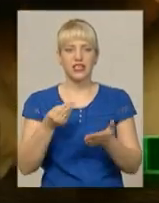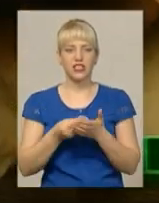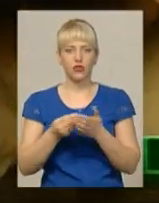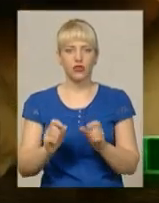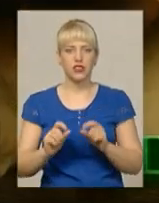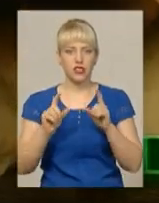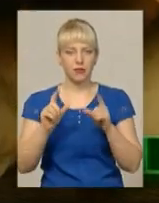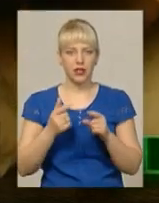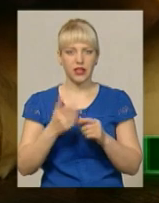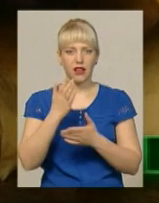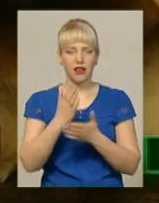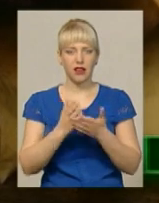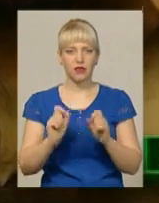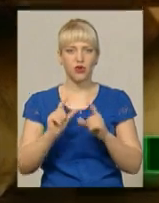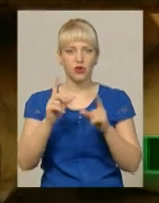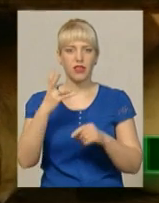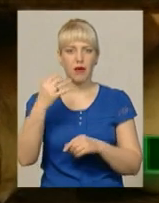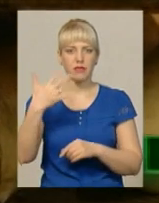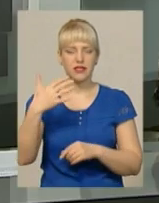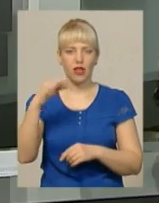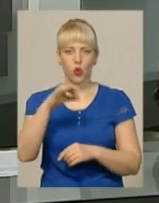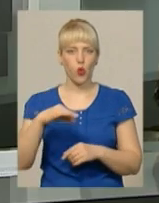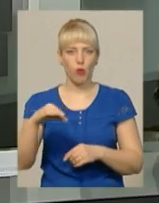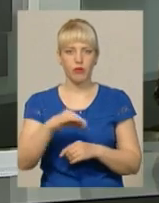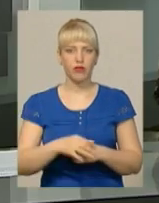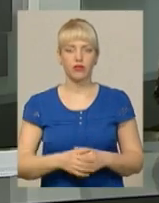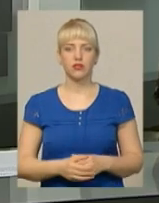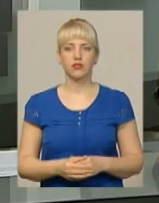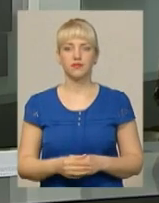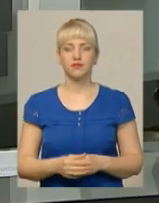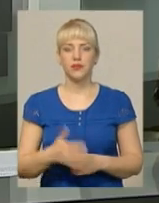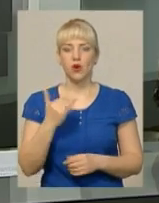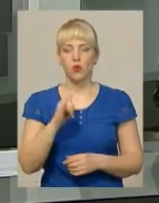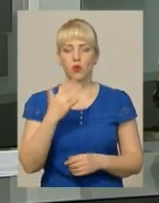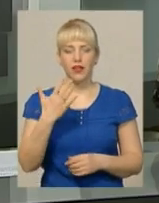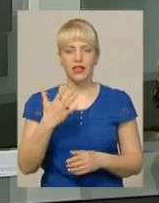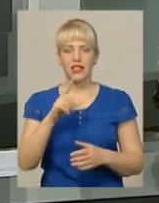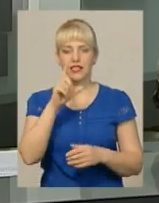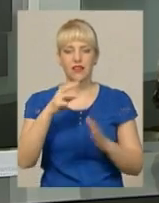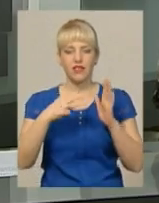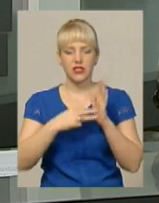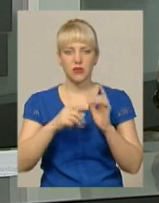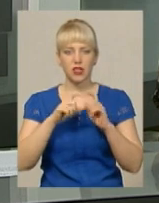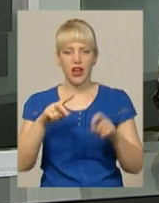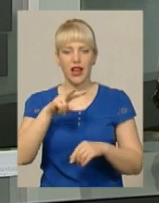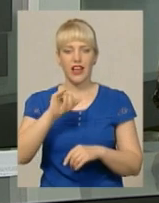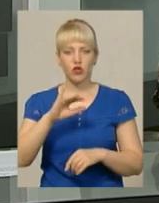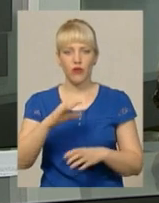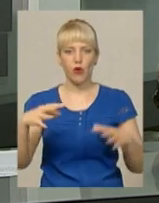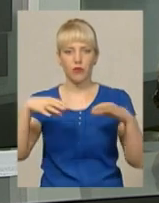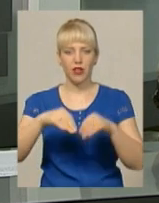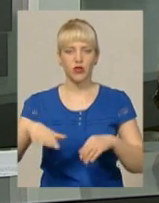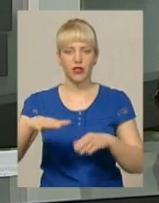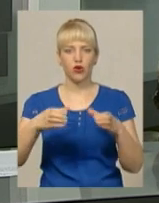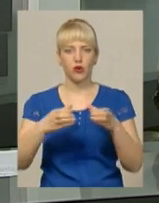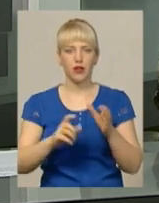Хмельниччині подорожчав майже на 50 копійок. У п'ятьох з восьми шкіл Лісогрінівецької об'єднаної тергромади